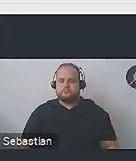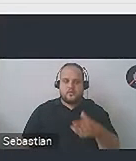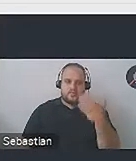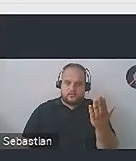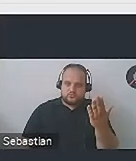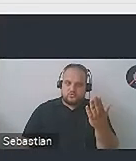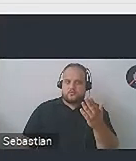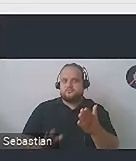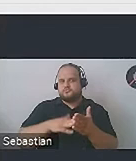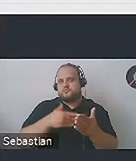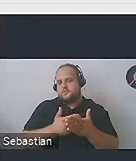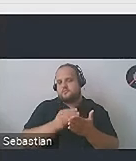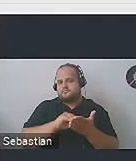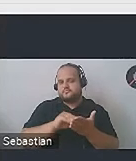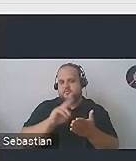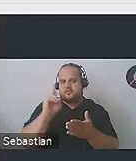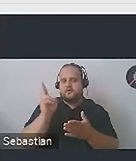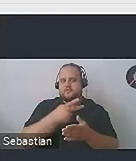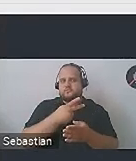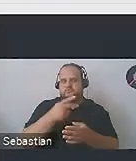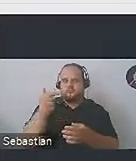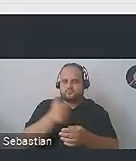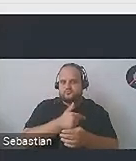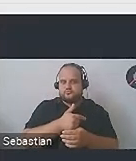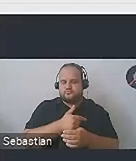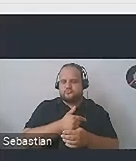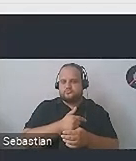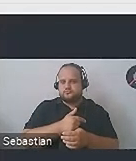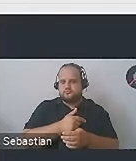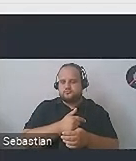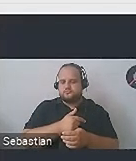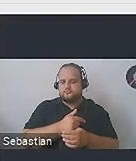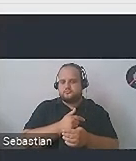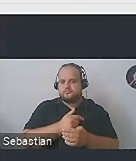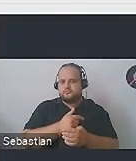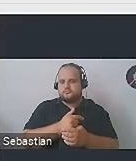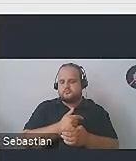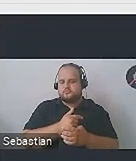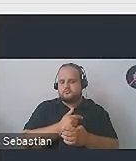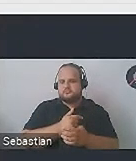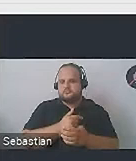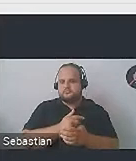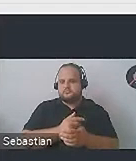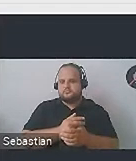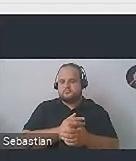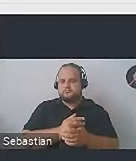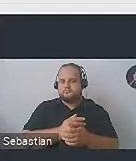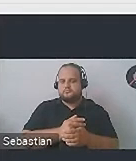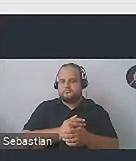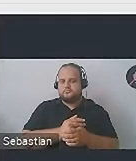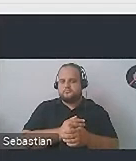które mówią o tym, że każda treść tekstowa musi mieć jakiś, każda, przepraszam, odwrotnie,